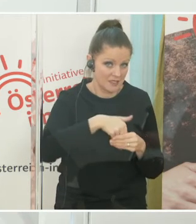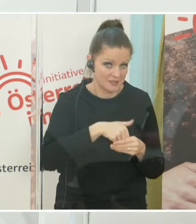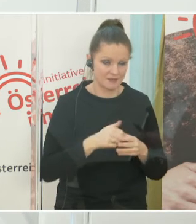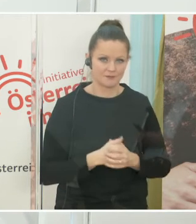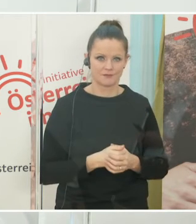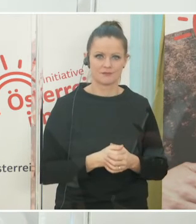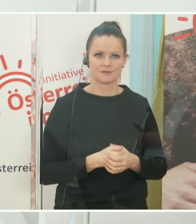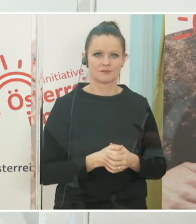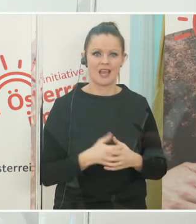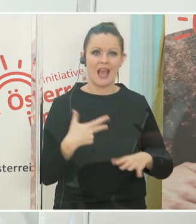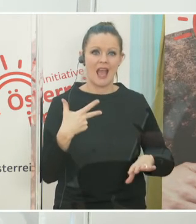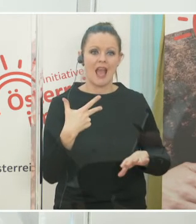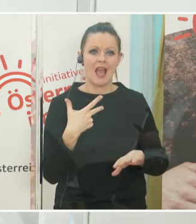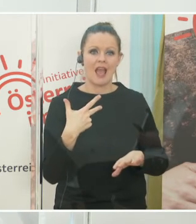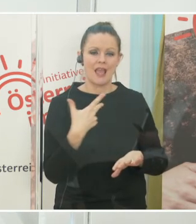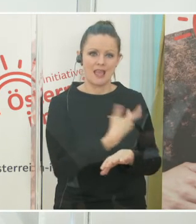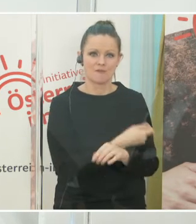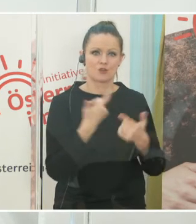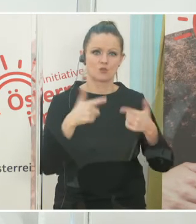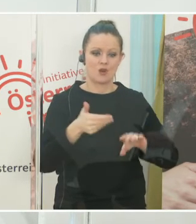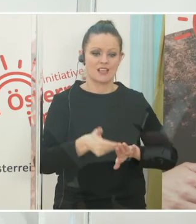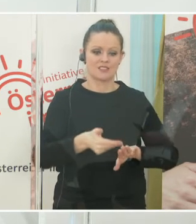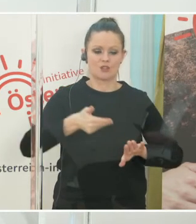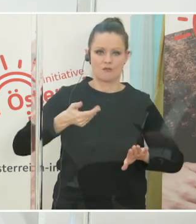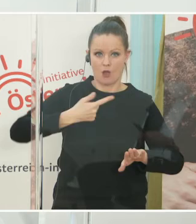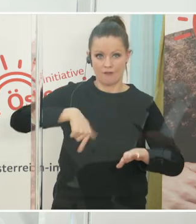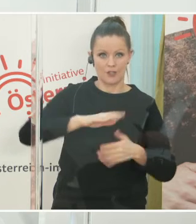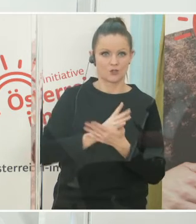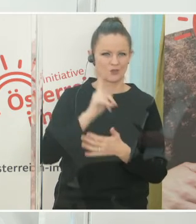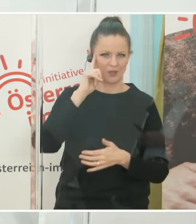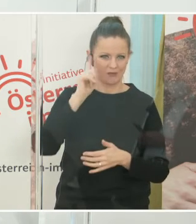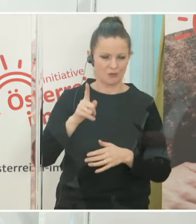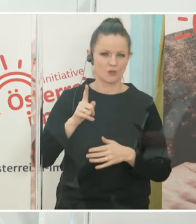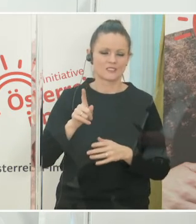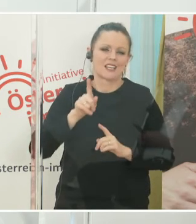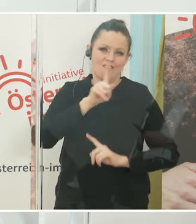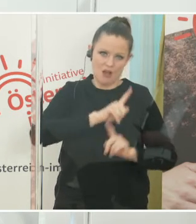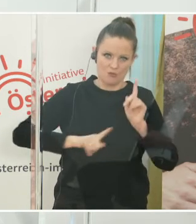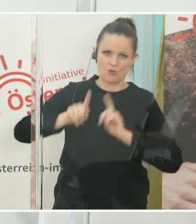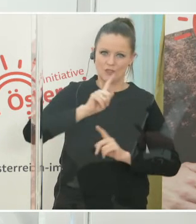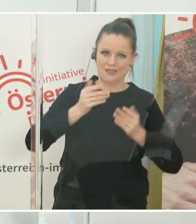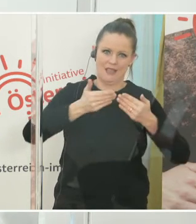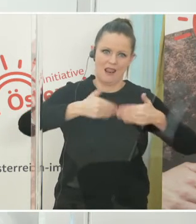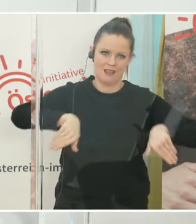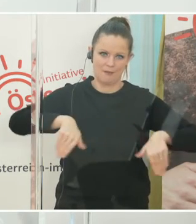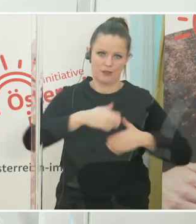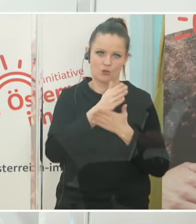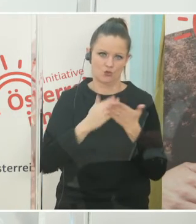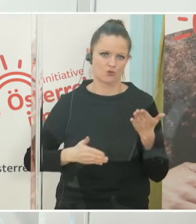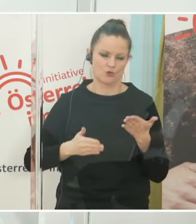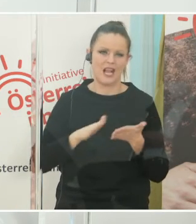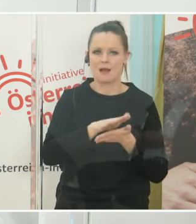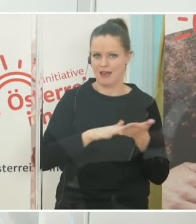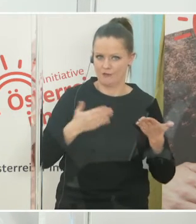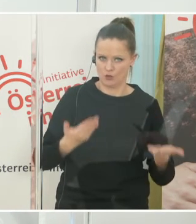ersten Zulassungen gekommen ist, gewusst, dass es hier höchstwahrscheinlich zu Limitationen am Anfang der